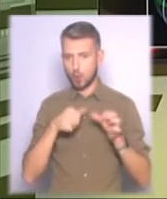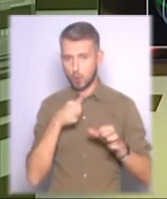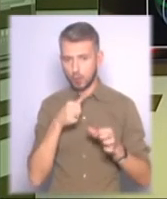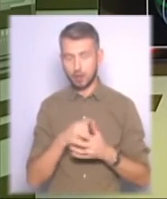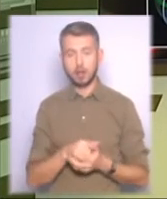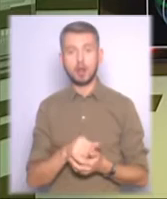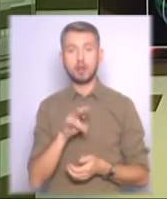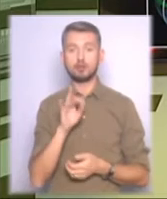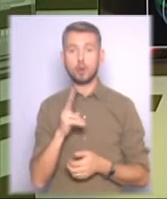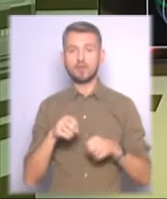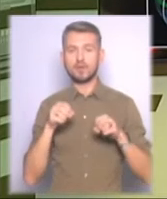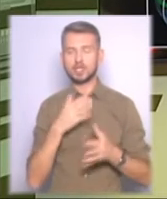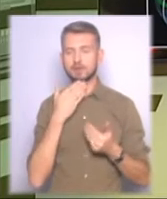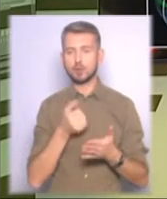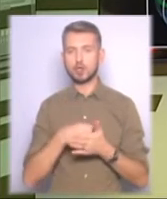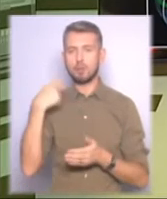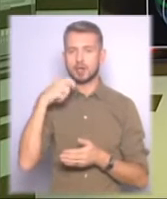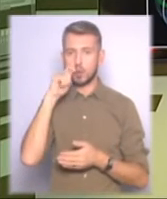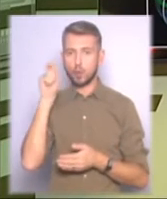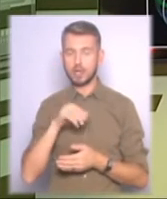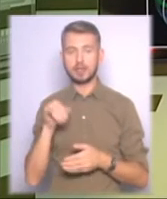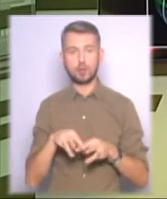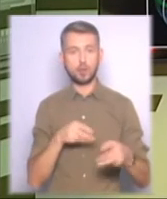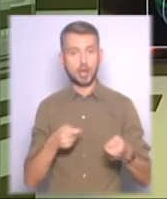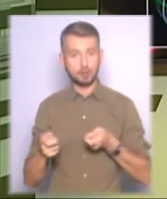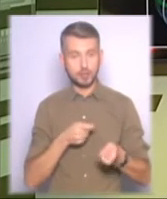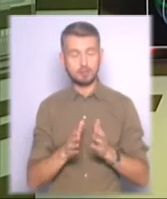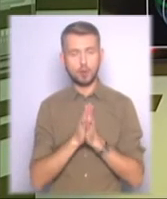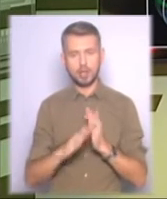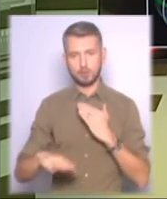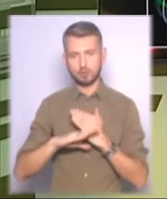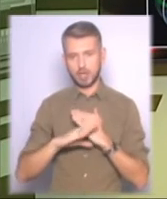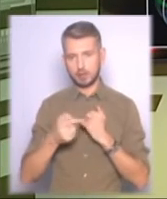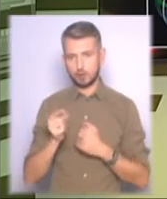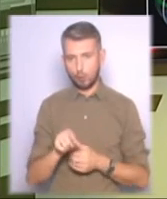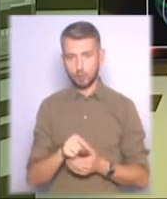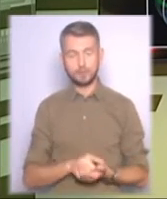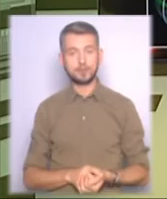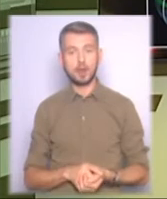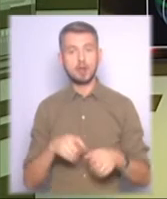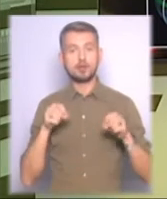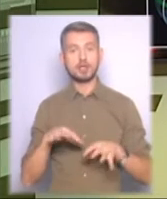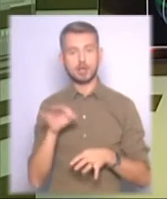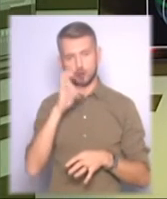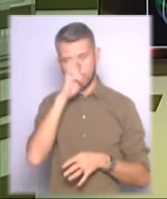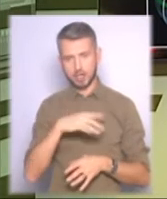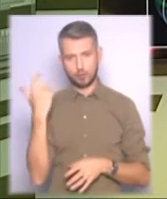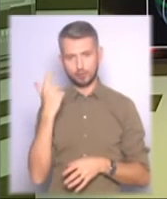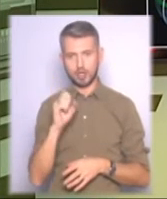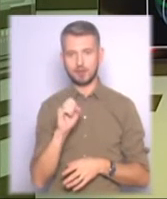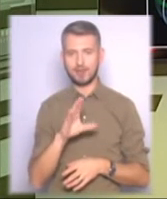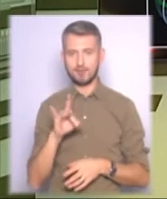НОК вирішив звернутися до президента України та уряду з проханням посприяти в цьому. Нагадаємо, що рішення щодо країн-господарів